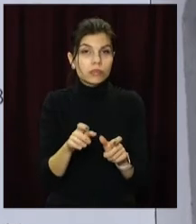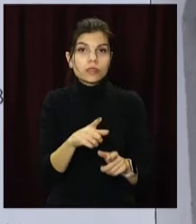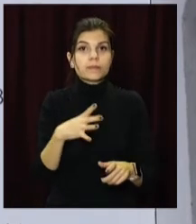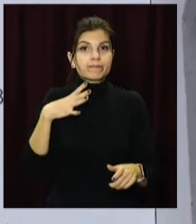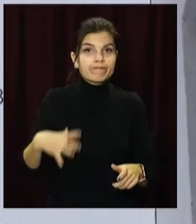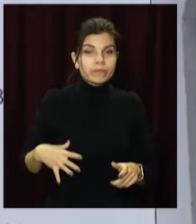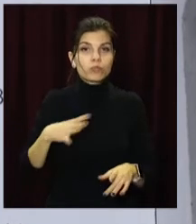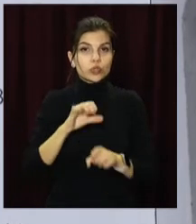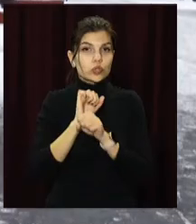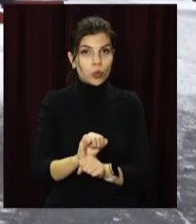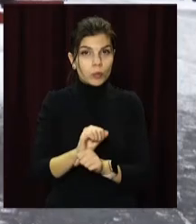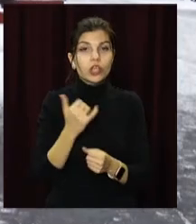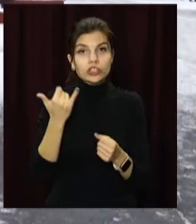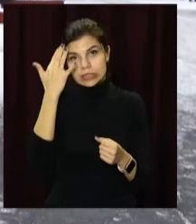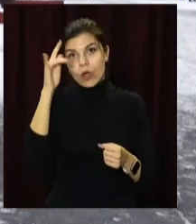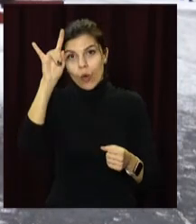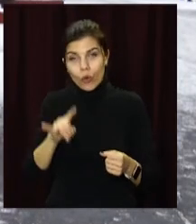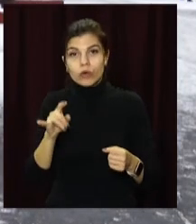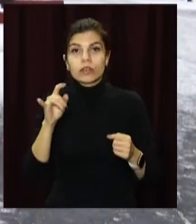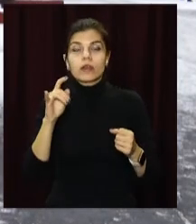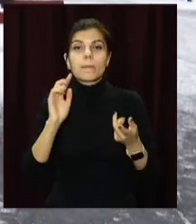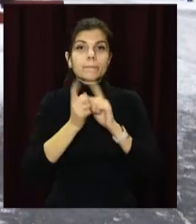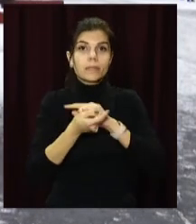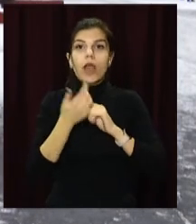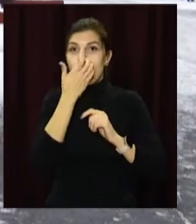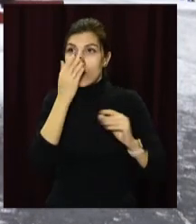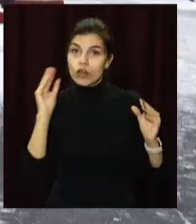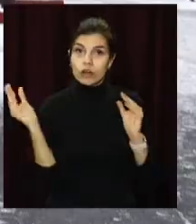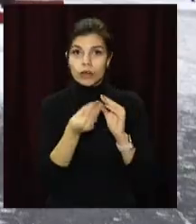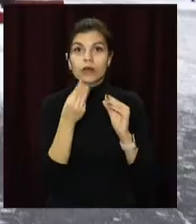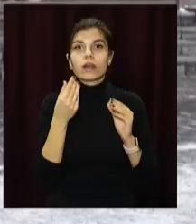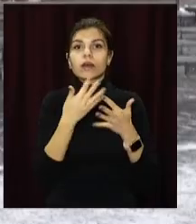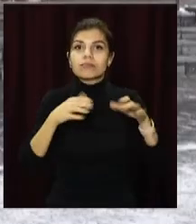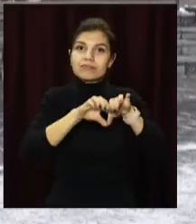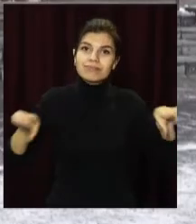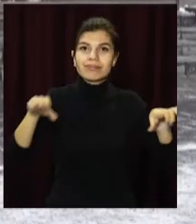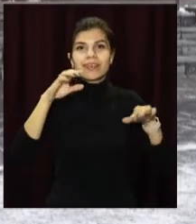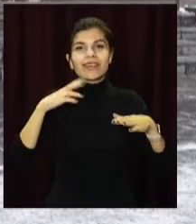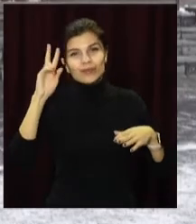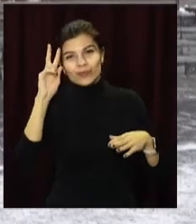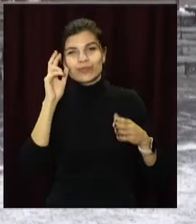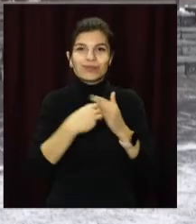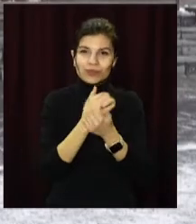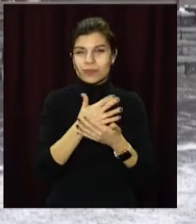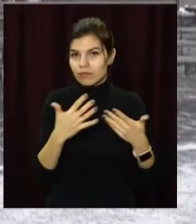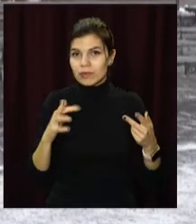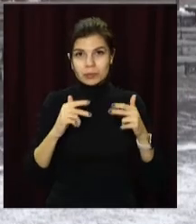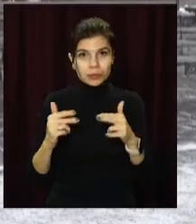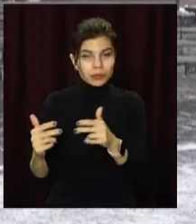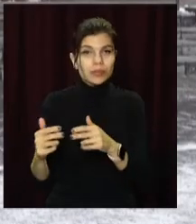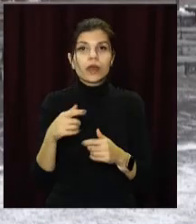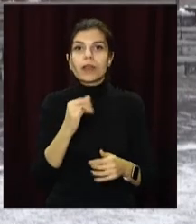зробити паузу. Нині збираються міняти вікна, утеплювати фасад та покрівлю, замінювати комунікації. Також у планах відремонтувати класи та